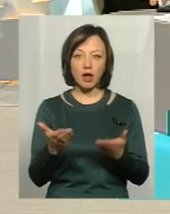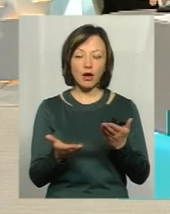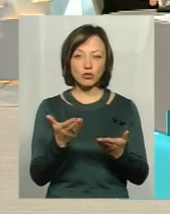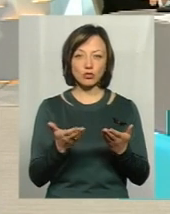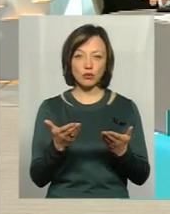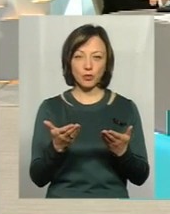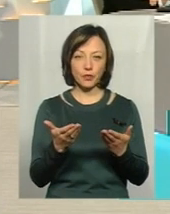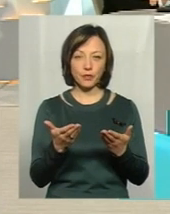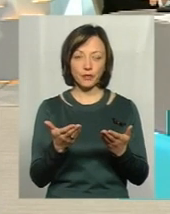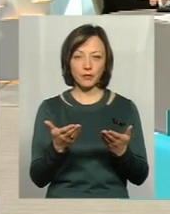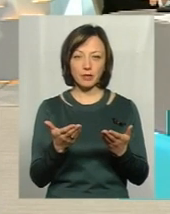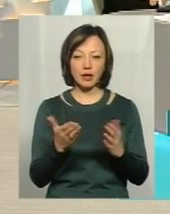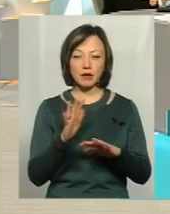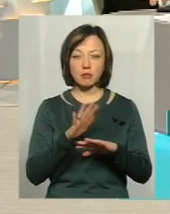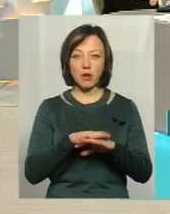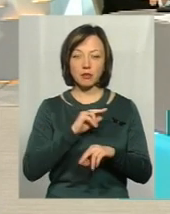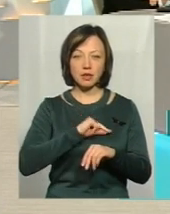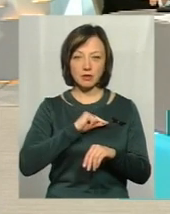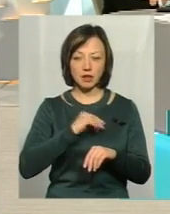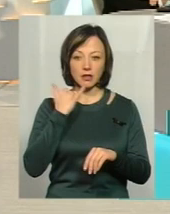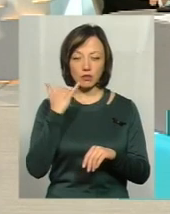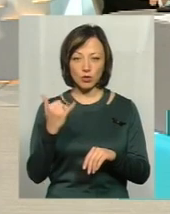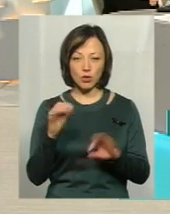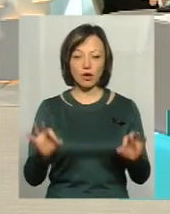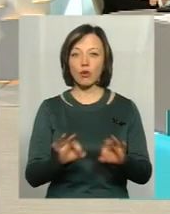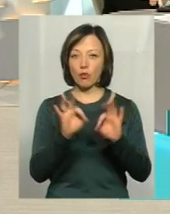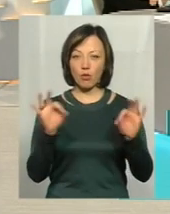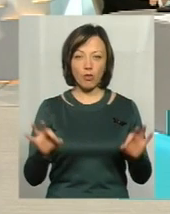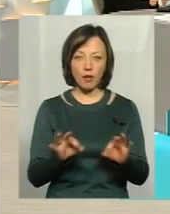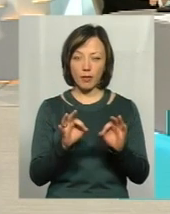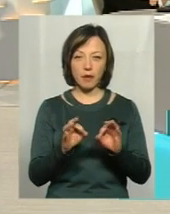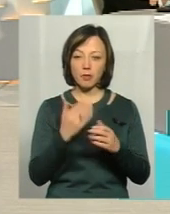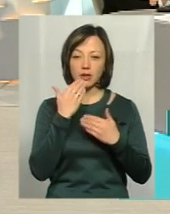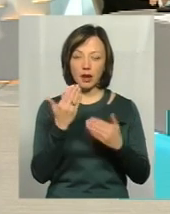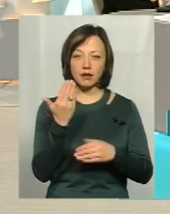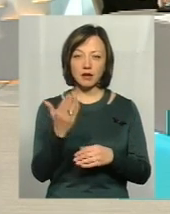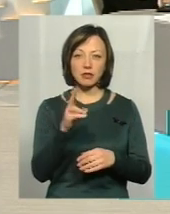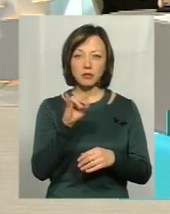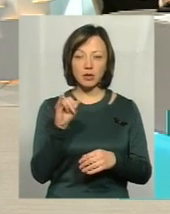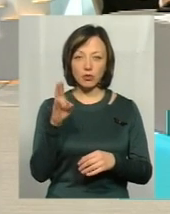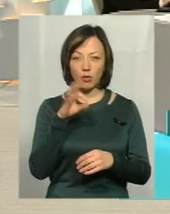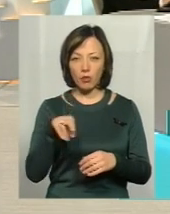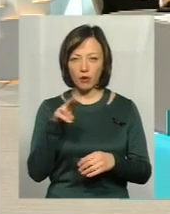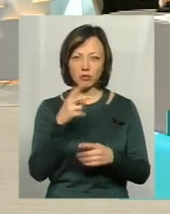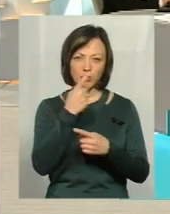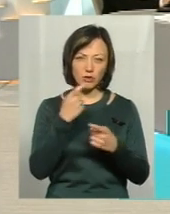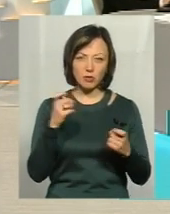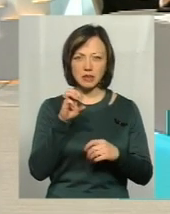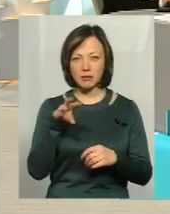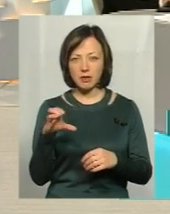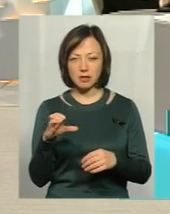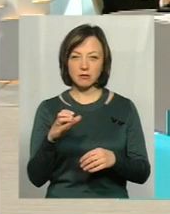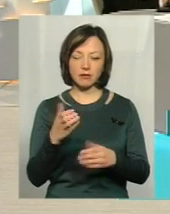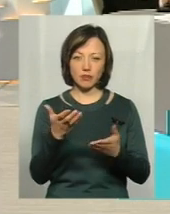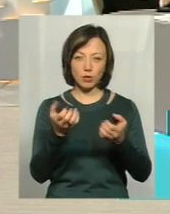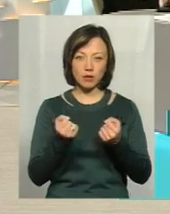з банку працівник телефонує, то він ніколи, в жодному разі, не буде питати ваші пін-коди, ваші якісь повідомлення, смски, які